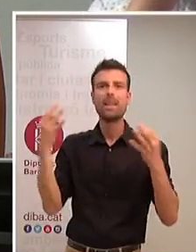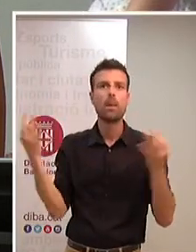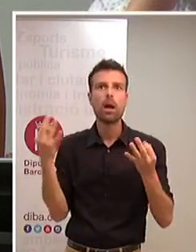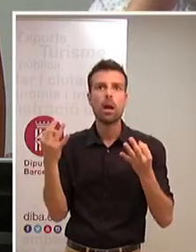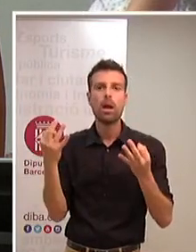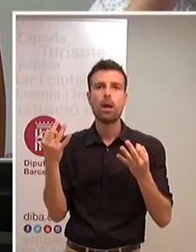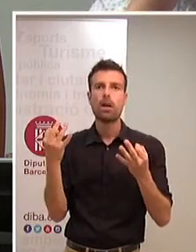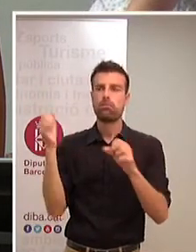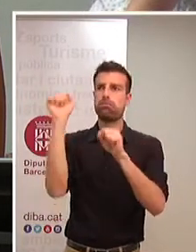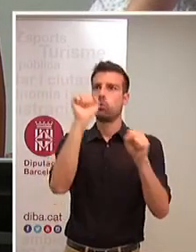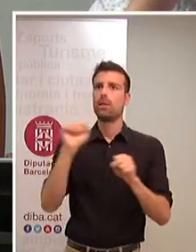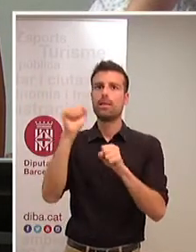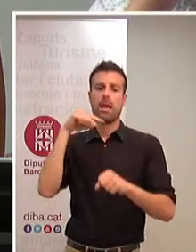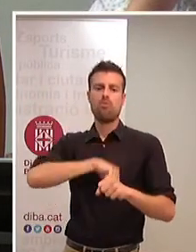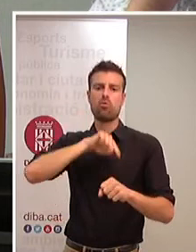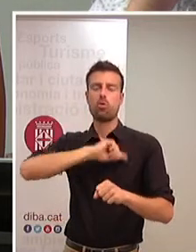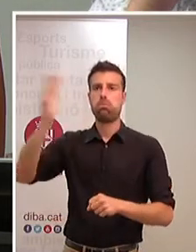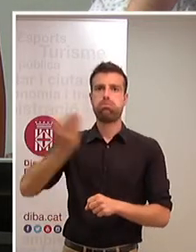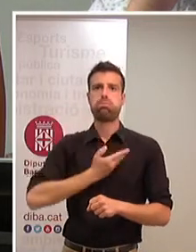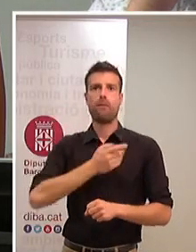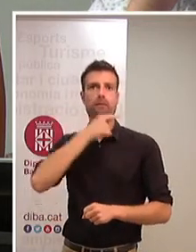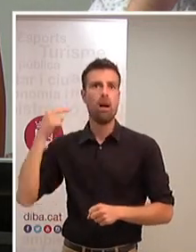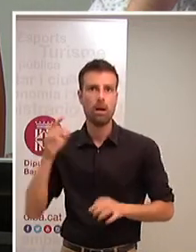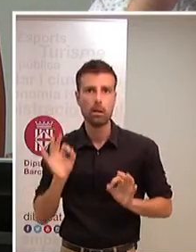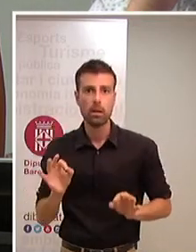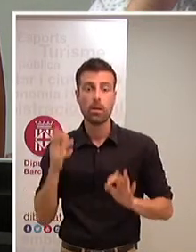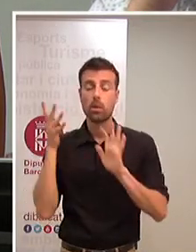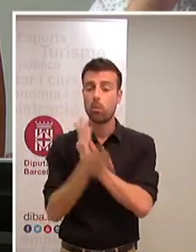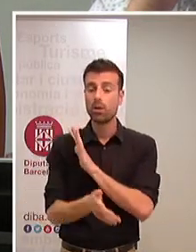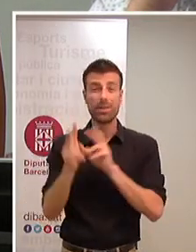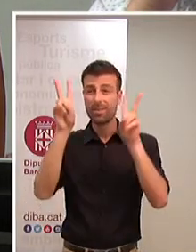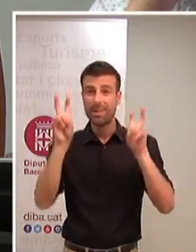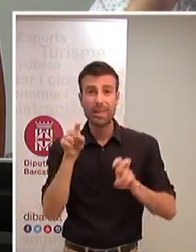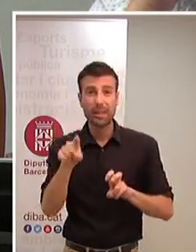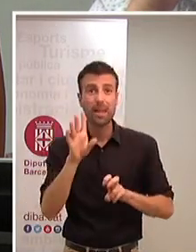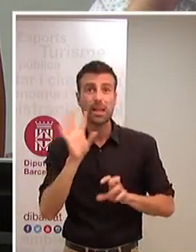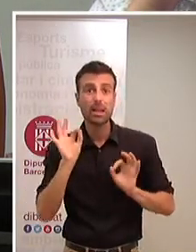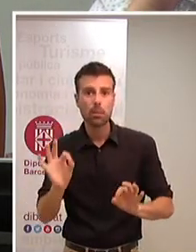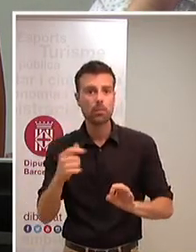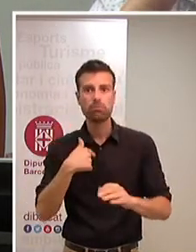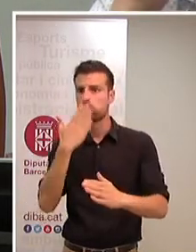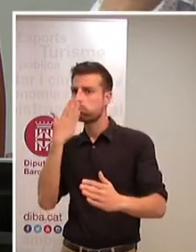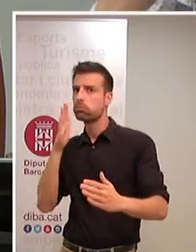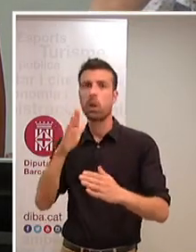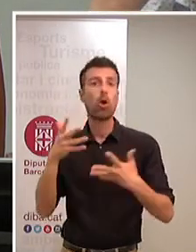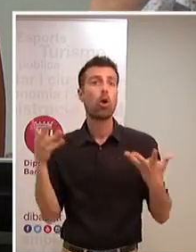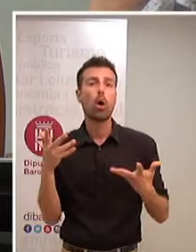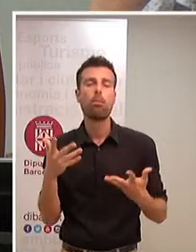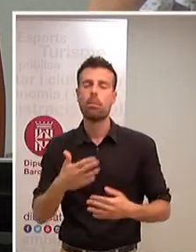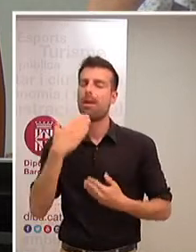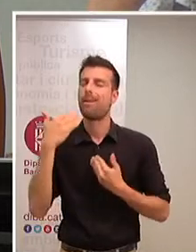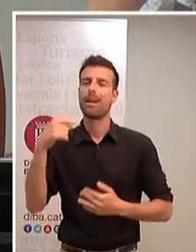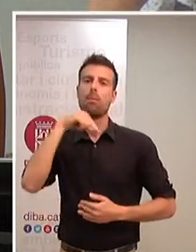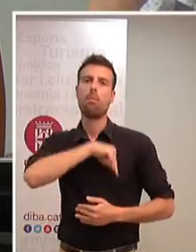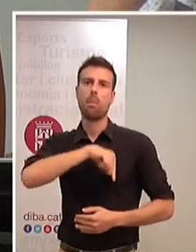intempèrie emocional que és aquella que doncs a la que fas front a través dels valors els valors que t